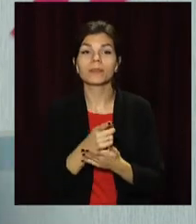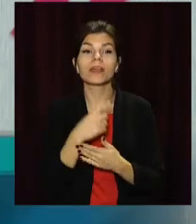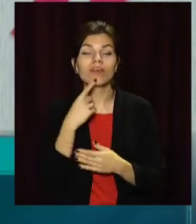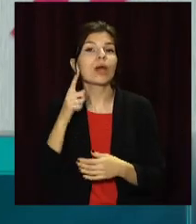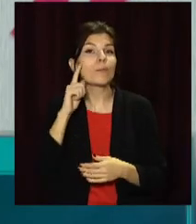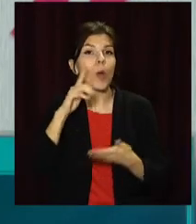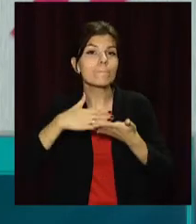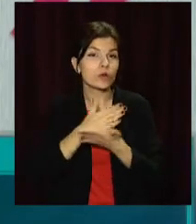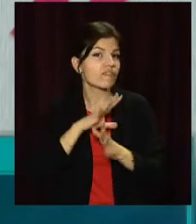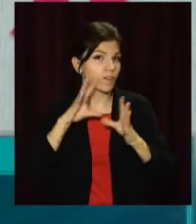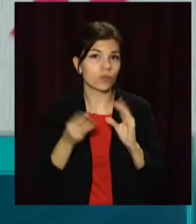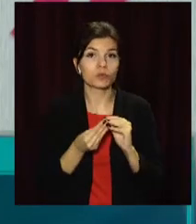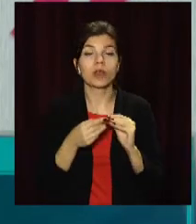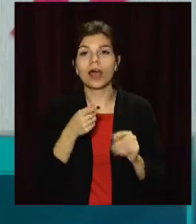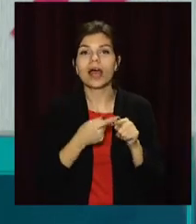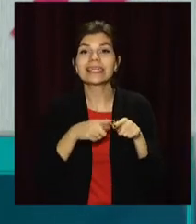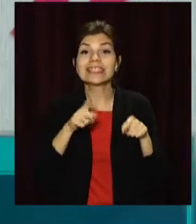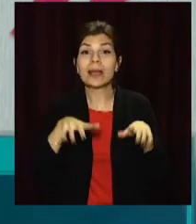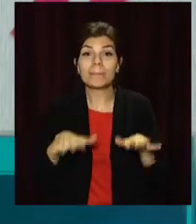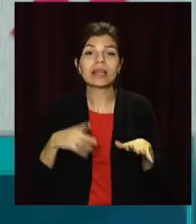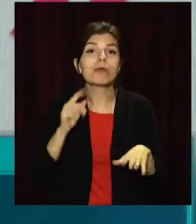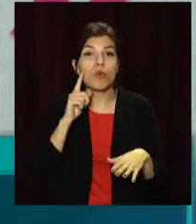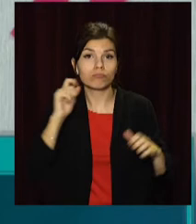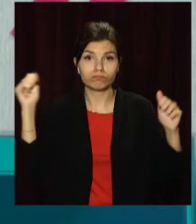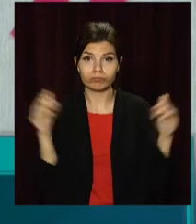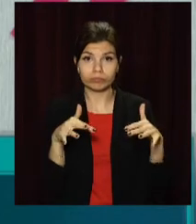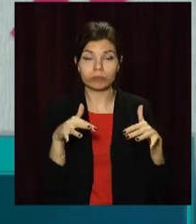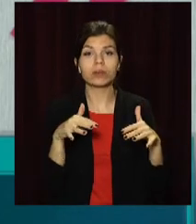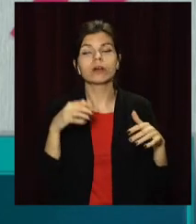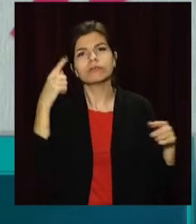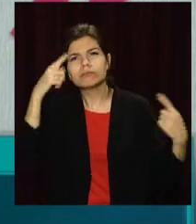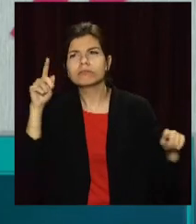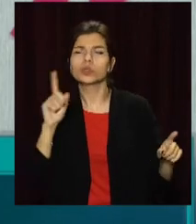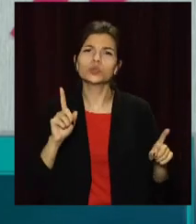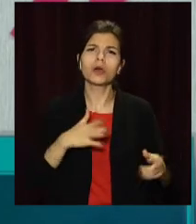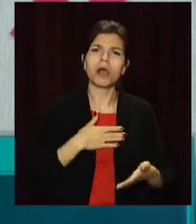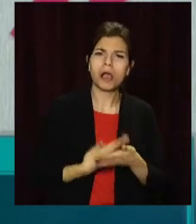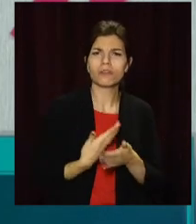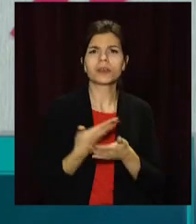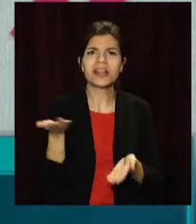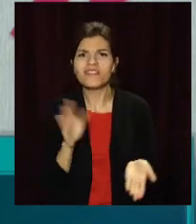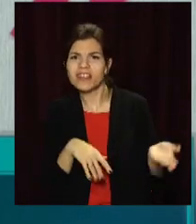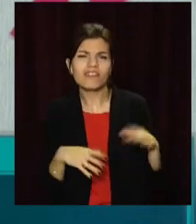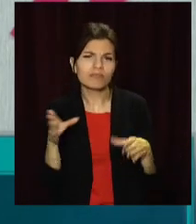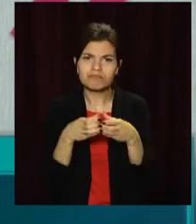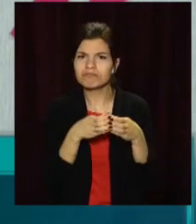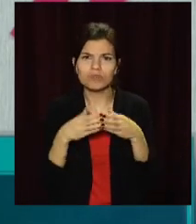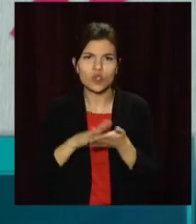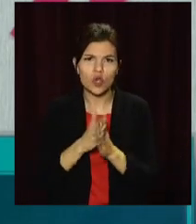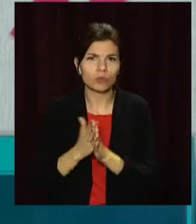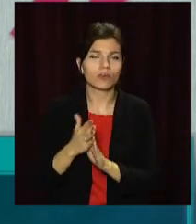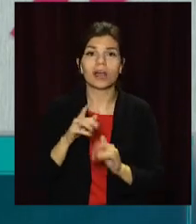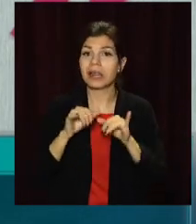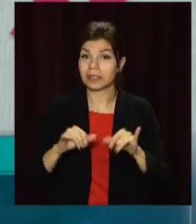молодіжної політики загалом. Тобто це ті місця, де молодь може збиратися, реалізовувати якісь проєкти, організовувати заходи,